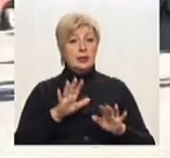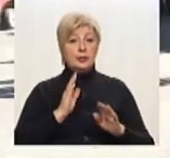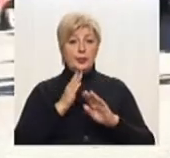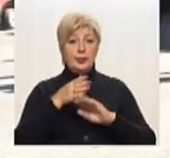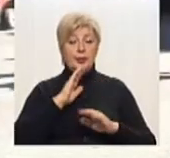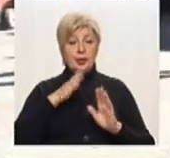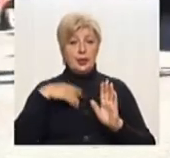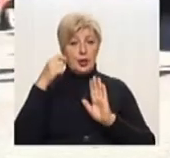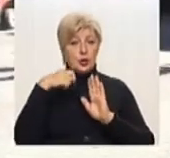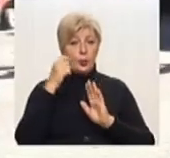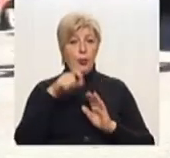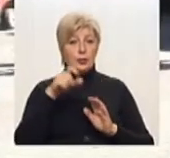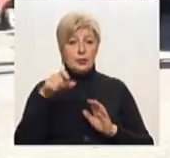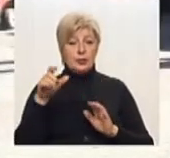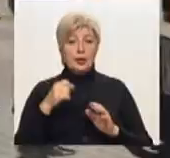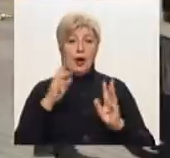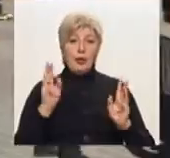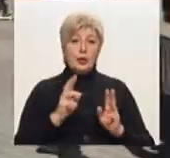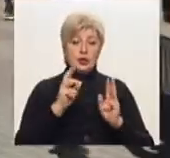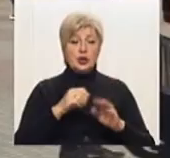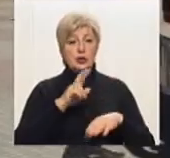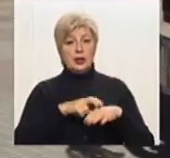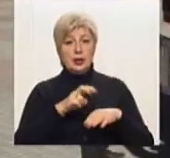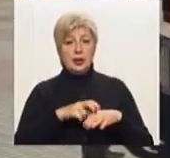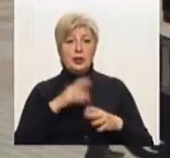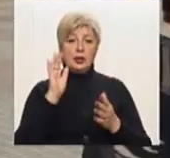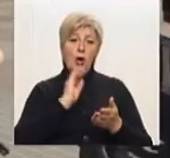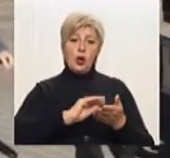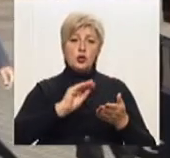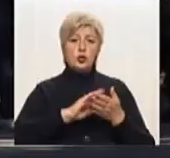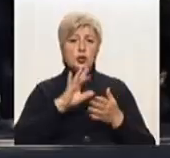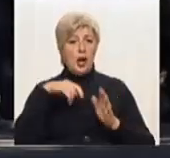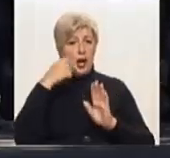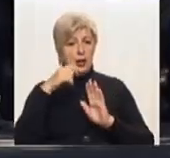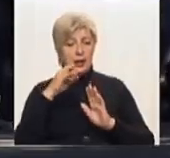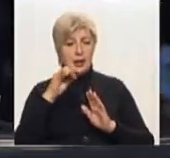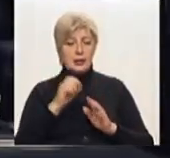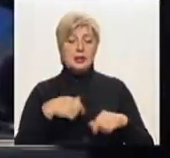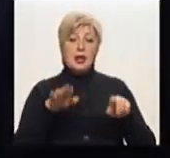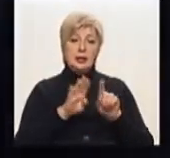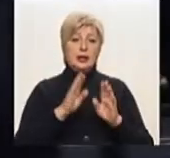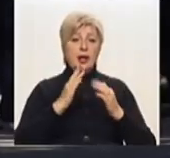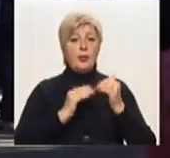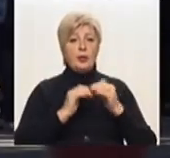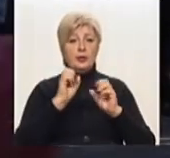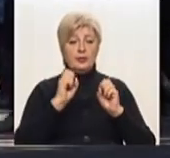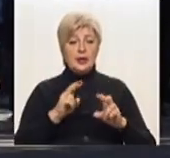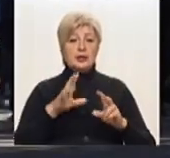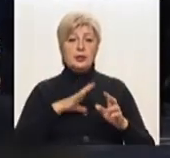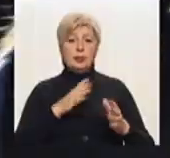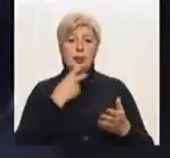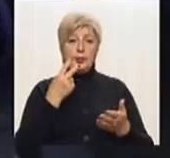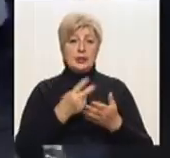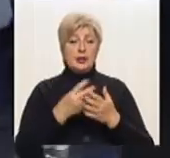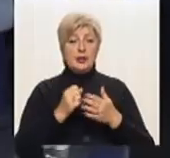Пожежний, лікар, поліцейський, журналіст – такі професії були представлені на міжнародному проєкті «Місто професій»